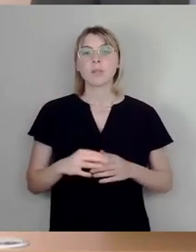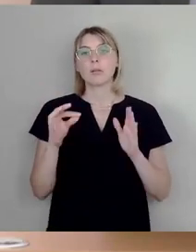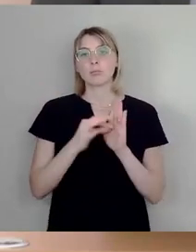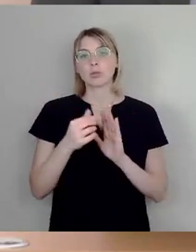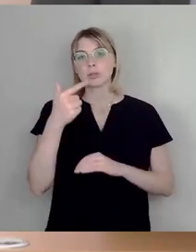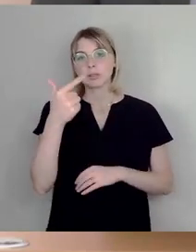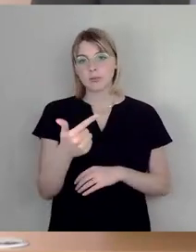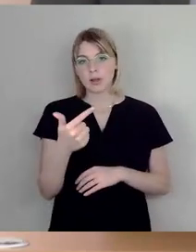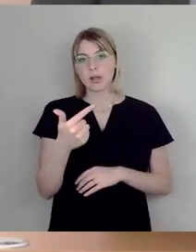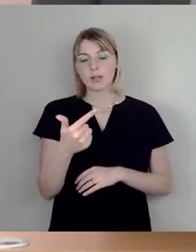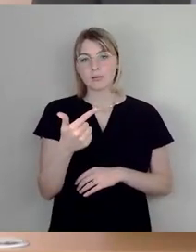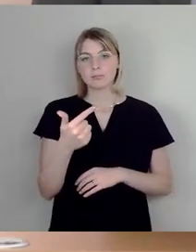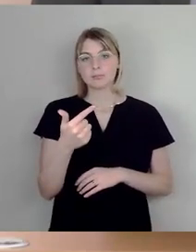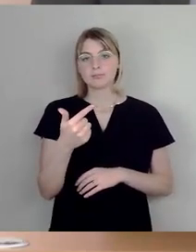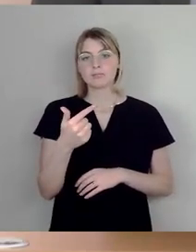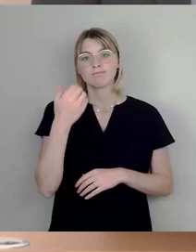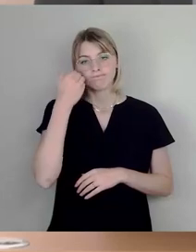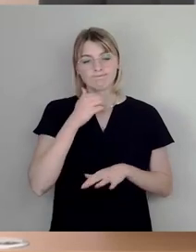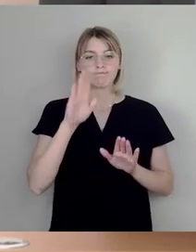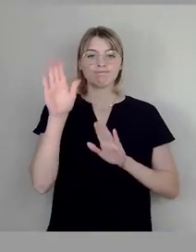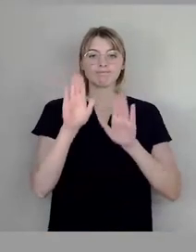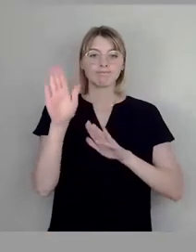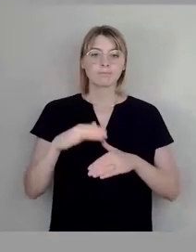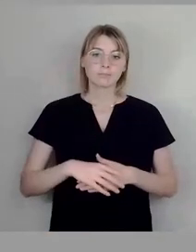Wer Punkt 2 zustimmen kann, den bitte ich um das Stimmzeichen.